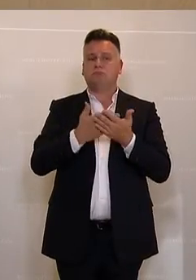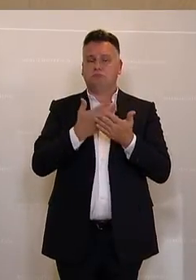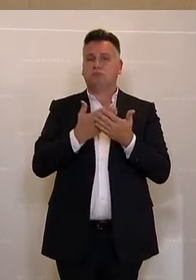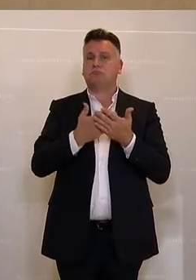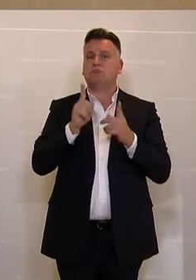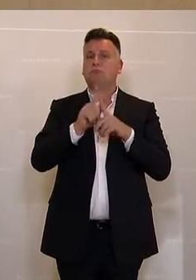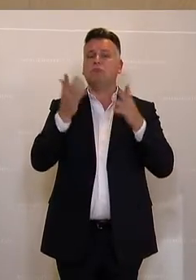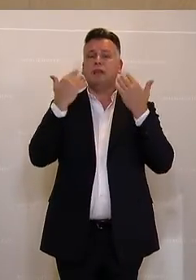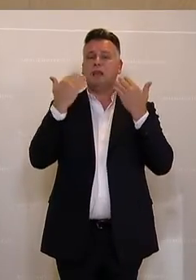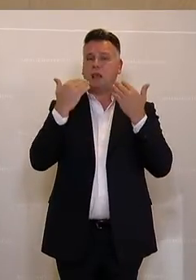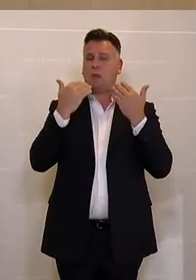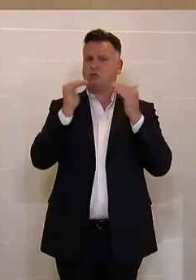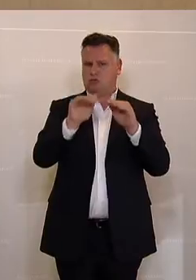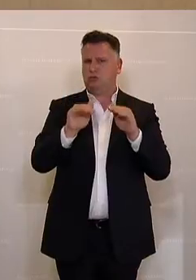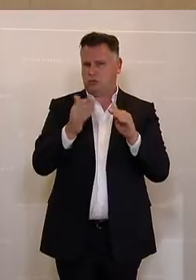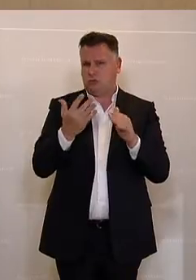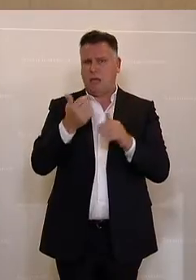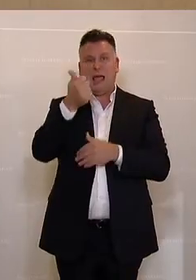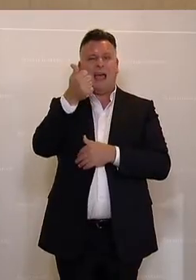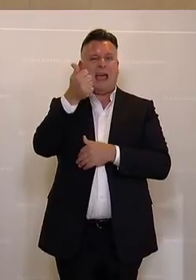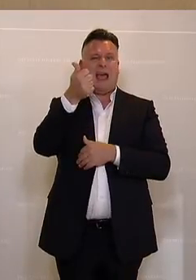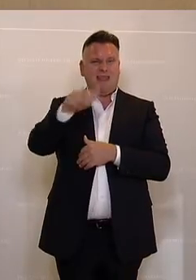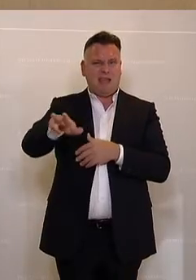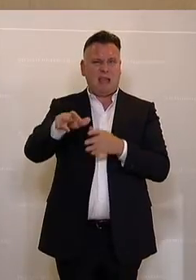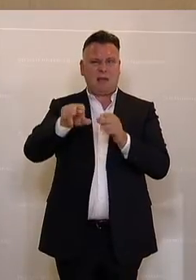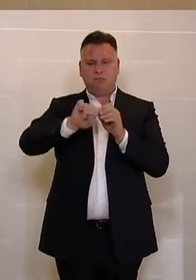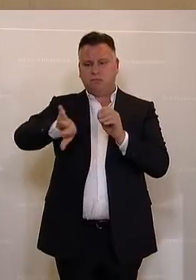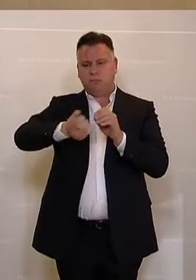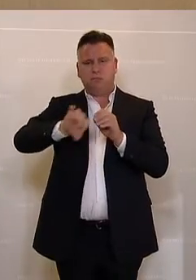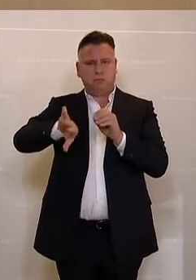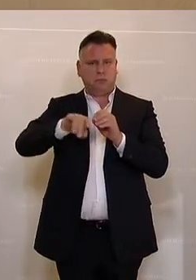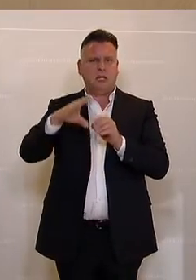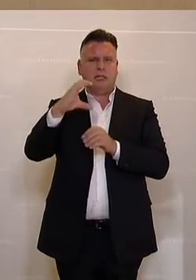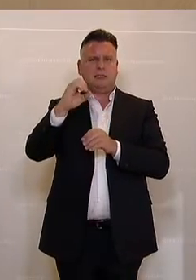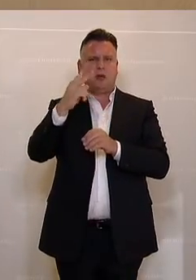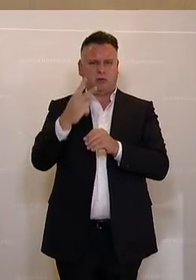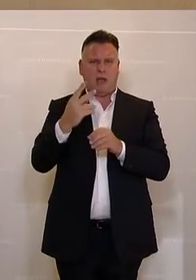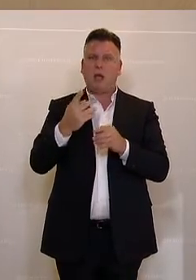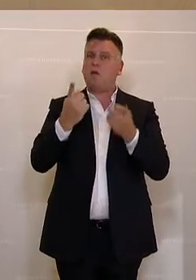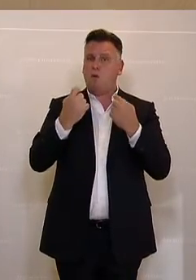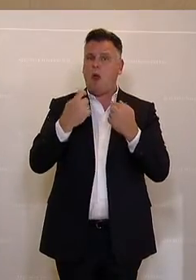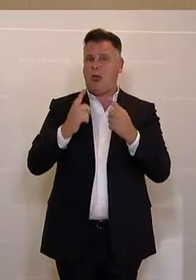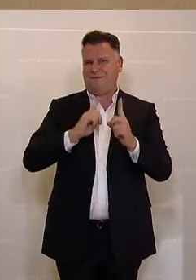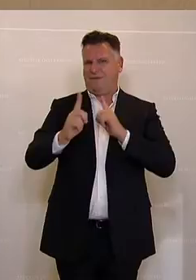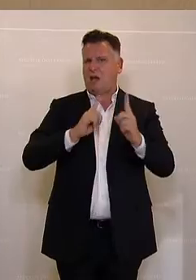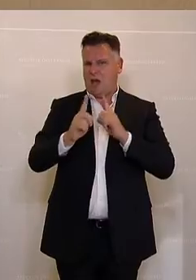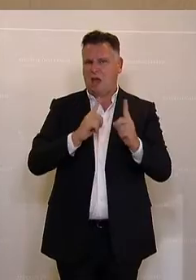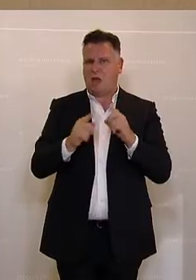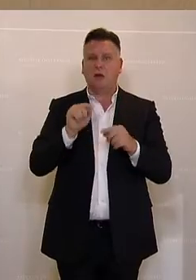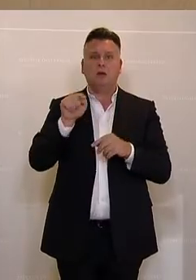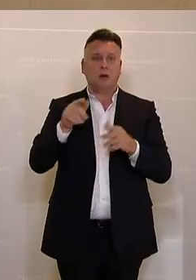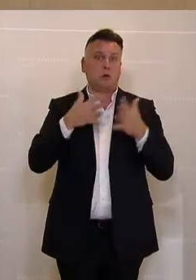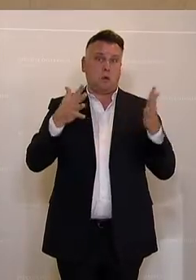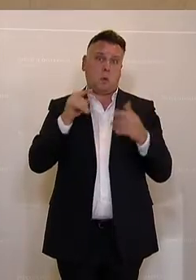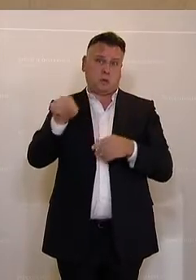im Klimaschutz eine ganz entscheidende Rolle. Ein Drittel der CO2-Emissionen kommen aus dem Verkehr, das ist natürlich ein Sorgenkind.